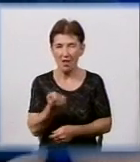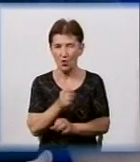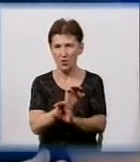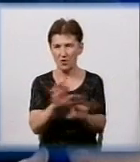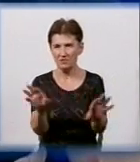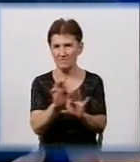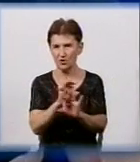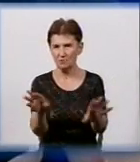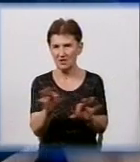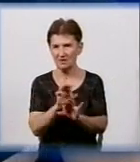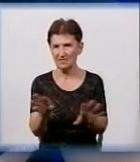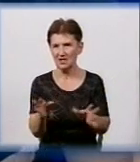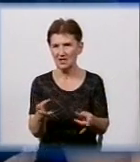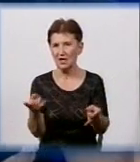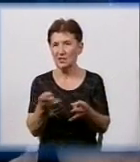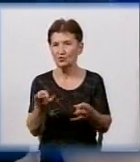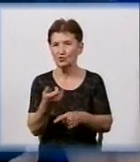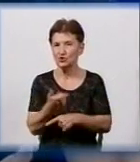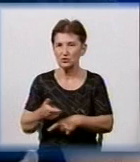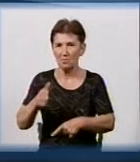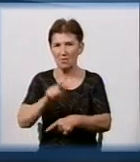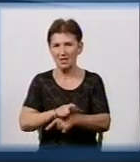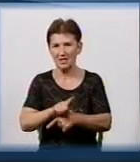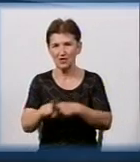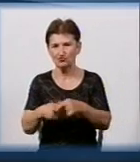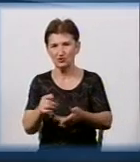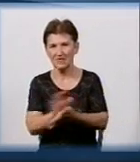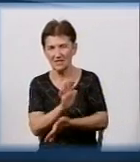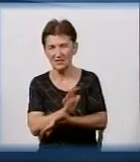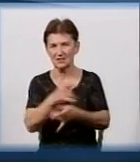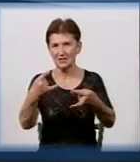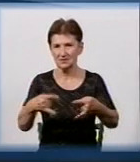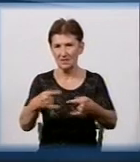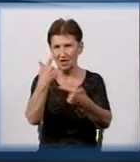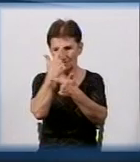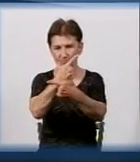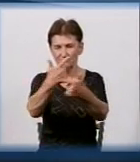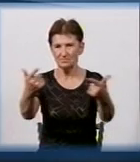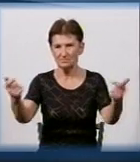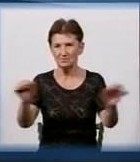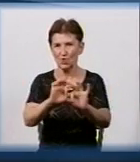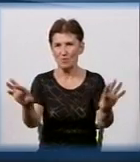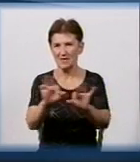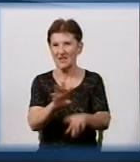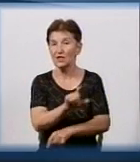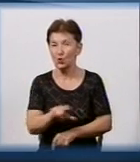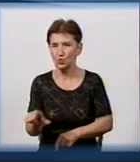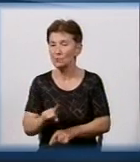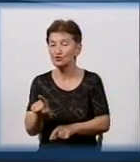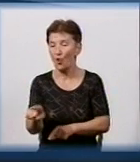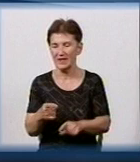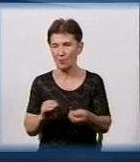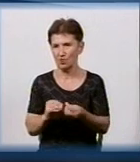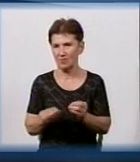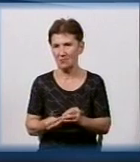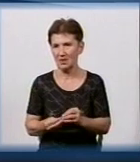що треба більше через СМІ, через газети, через телевидення доносити до людей, що це за проблема. Тому що я